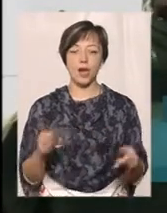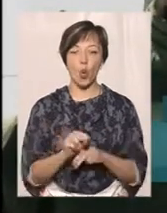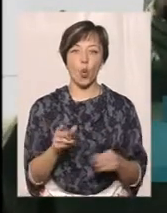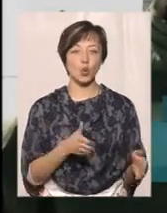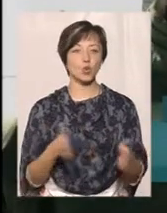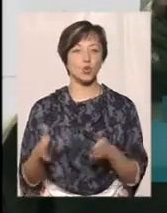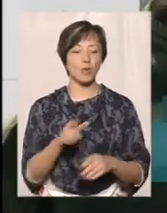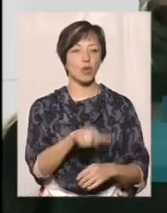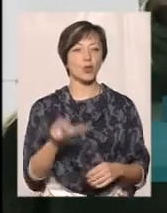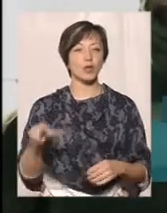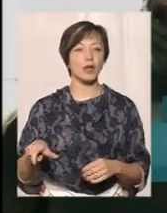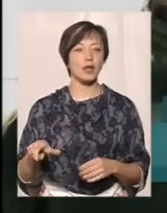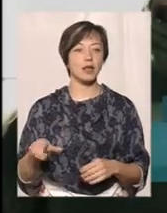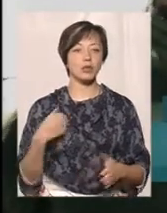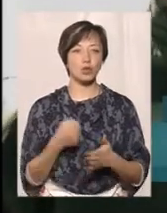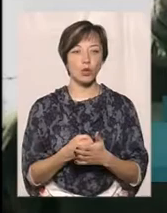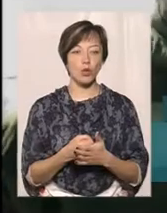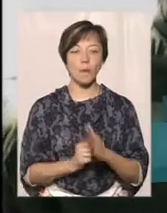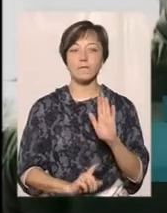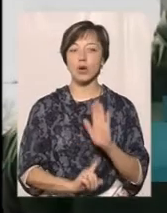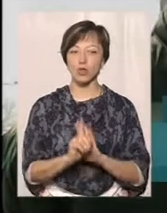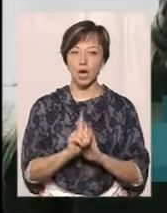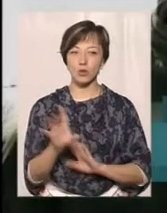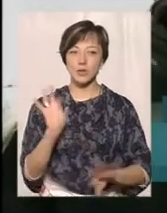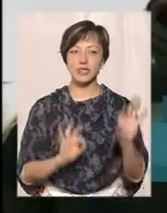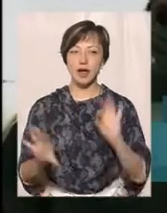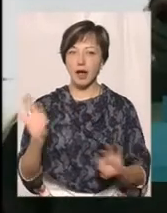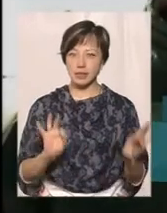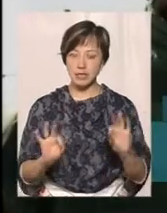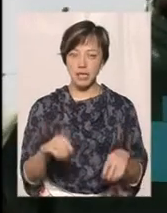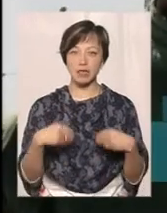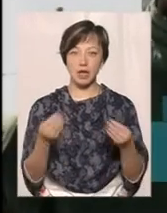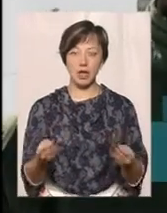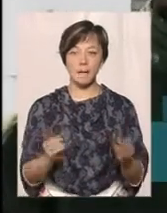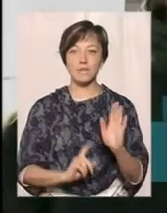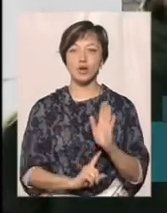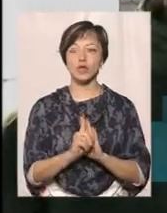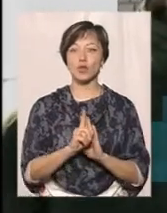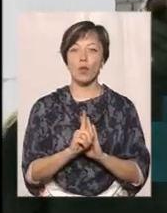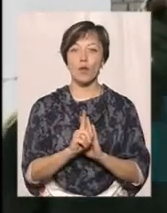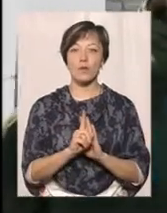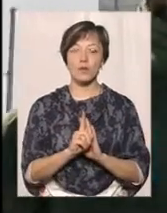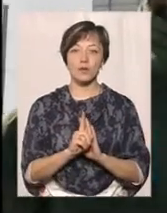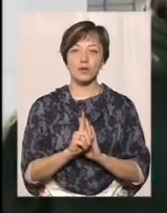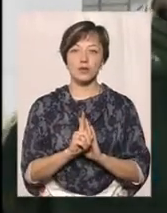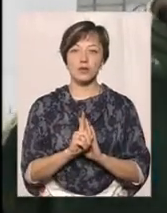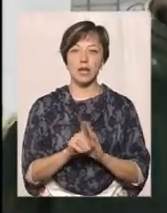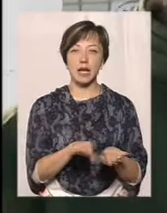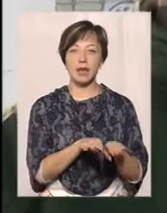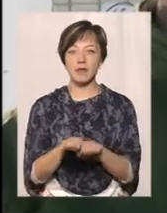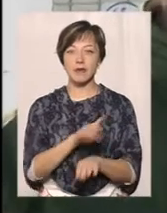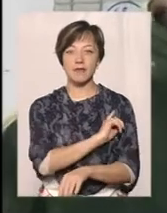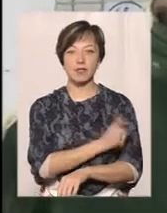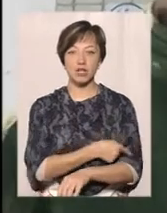людей, так скажімо, до початку селекції. Ми даємо їм початковий рівень